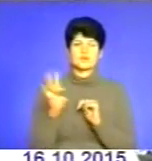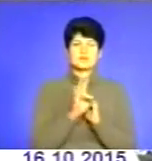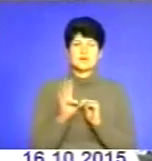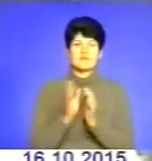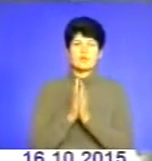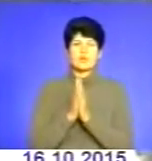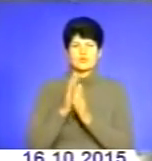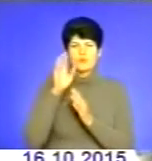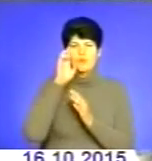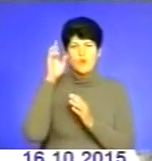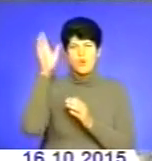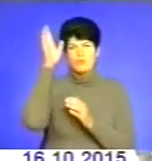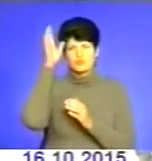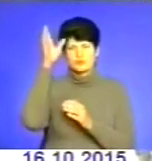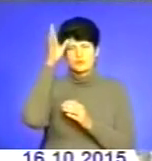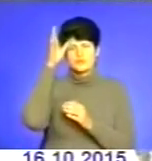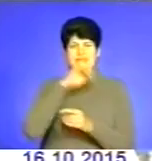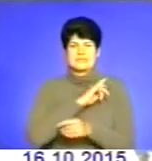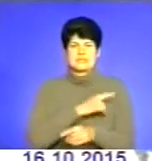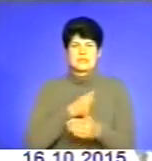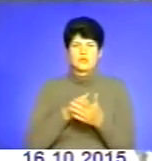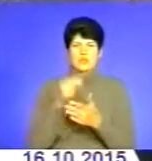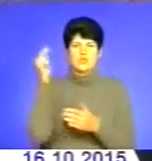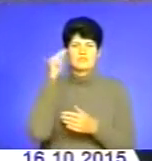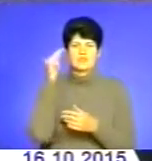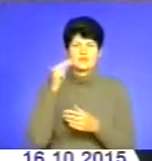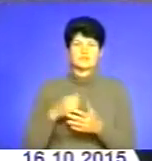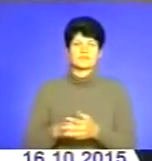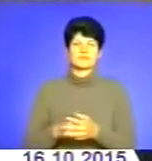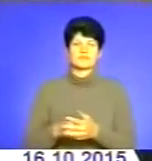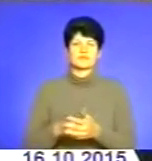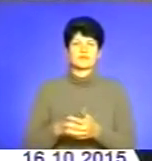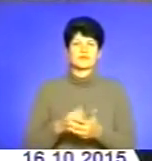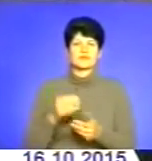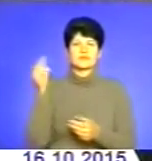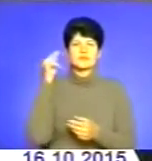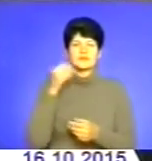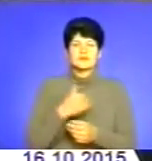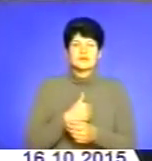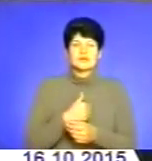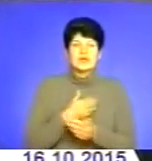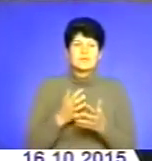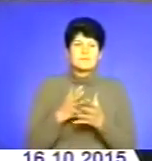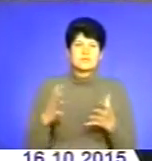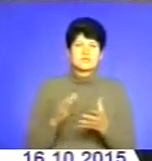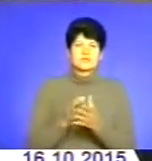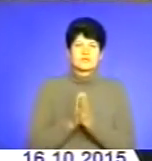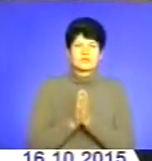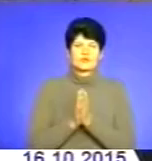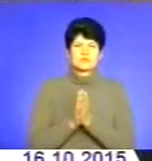Просять у Бога мудрості, розуму та сили до навчання. До навчання, охоти, але найбільше просимо миру.